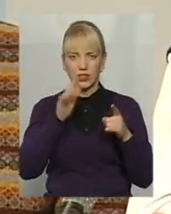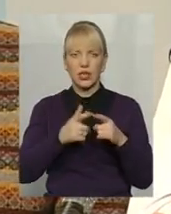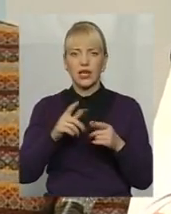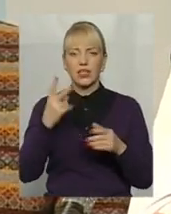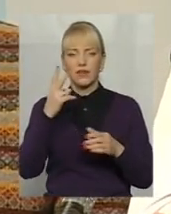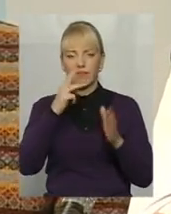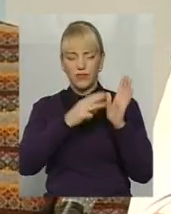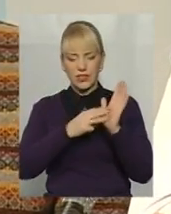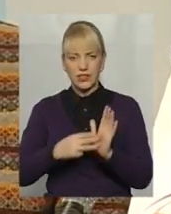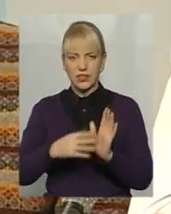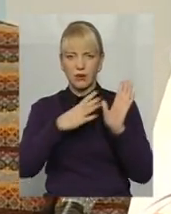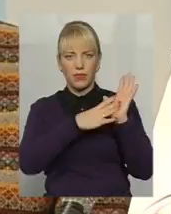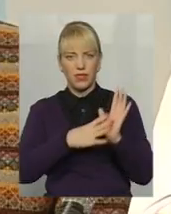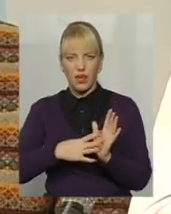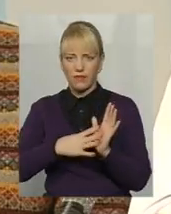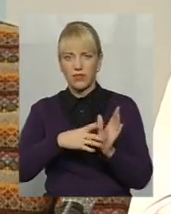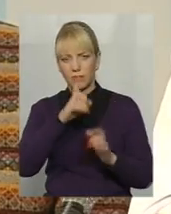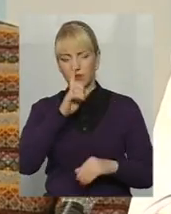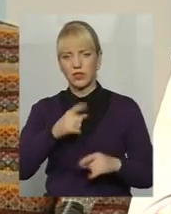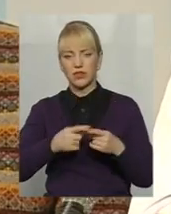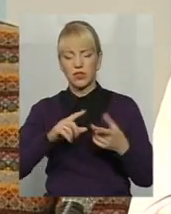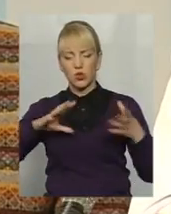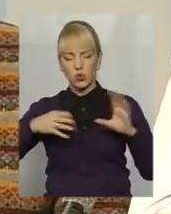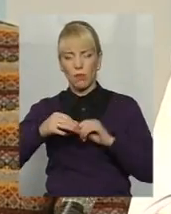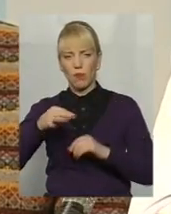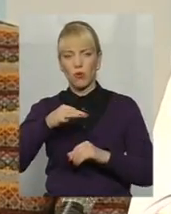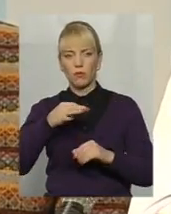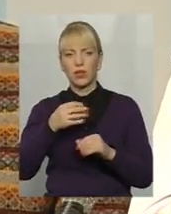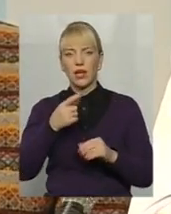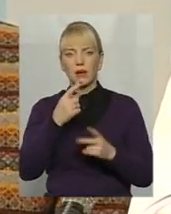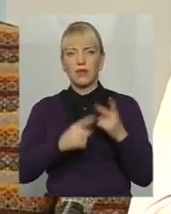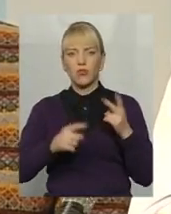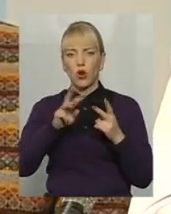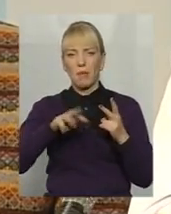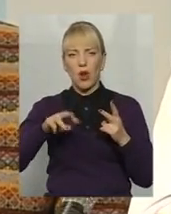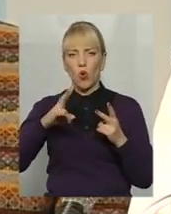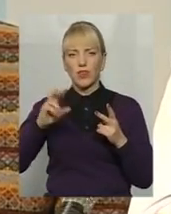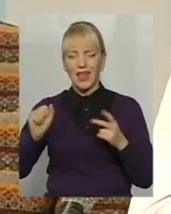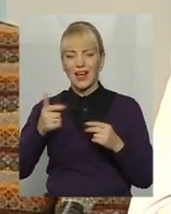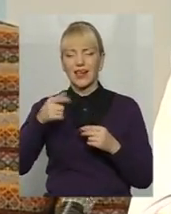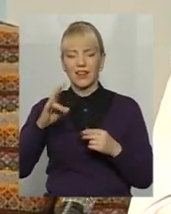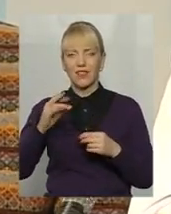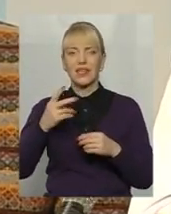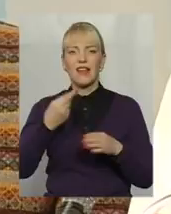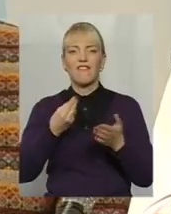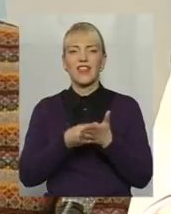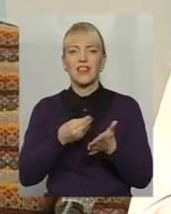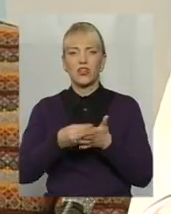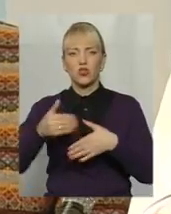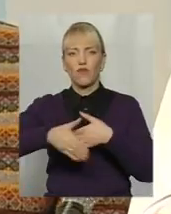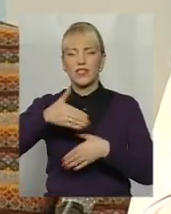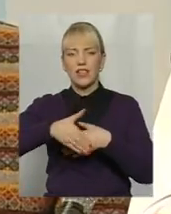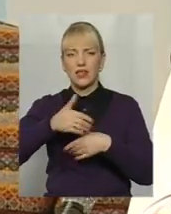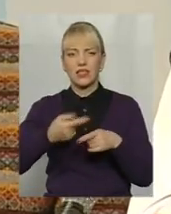8-9 місяців, це сума по області в нас понад півтора мільйона гривень фінансових санкцій тільки. Це, крім